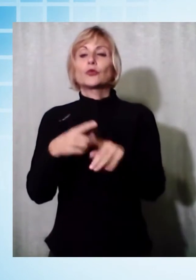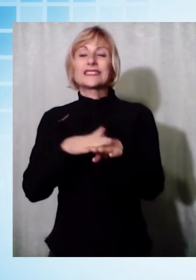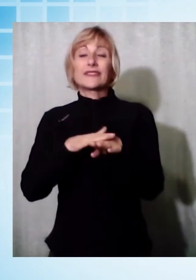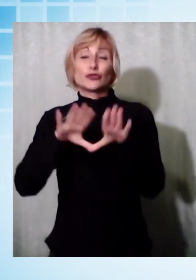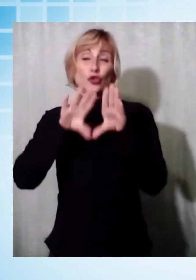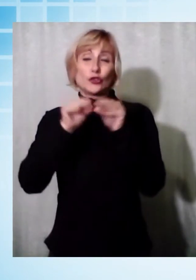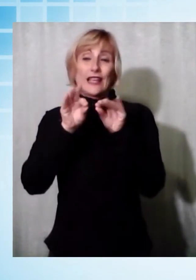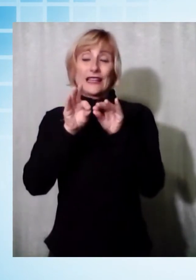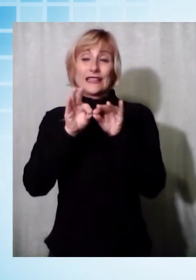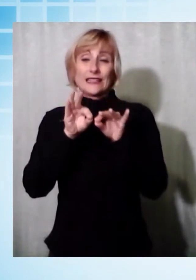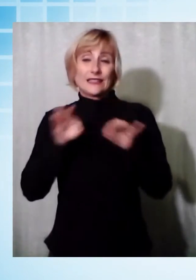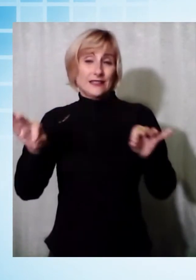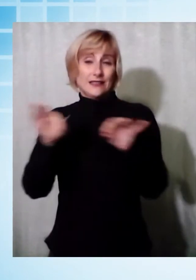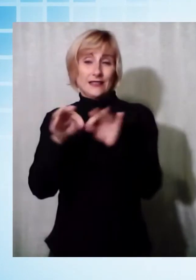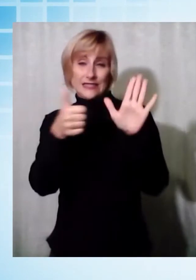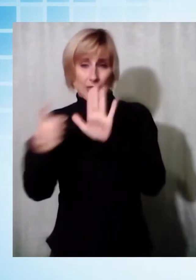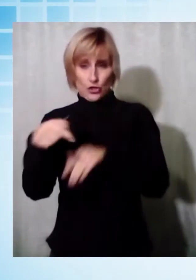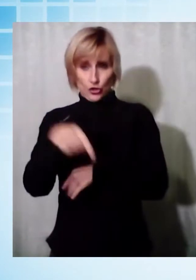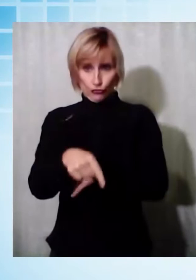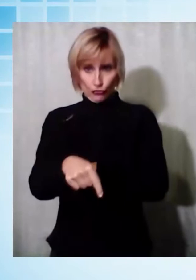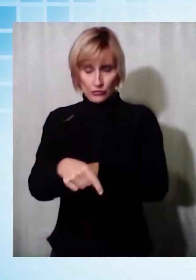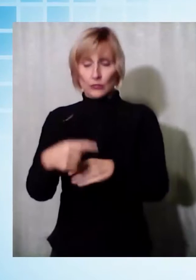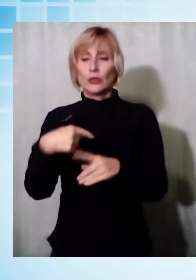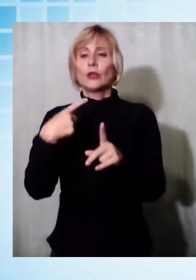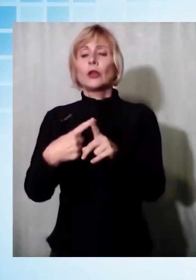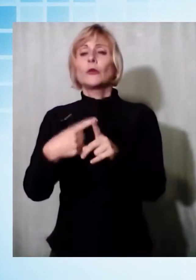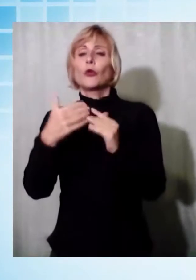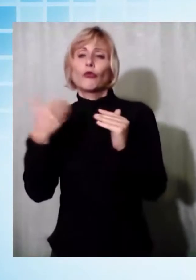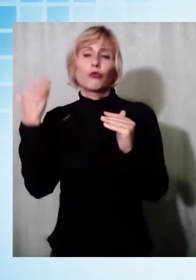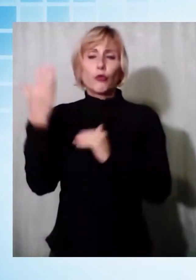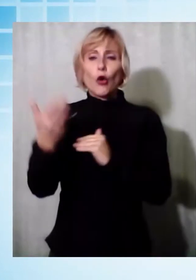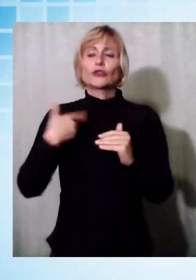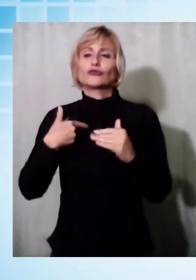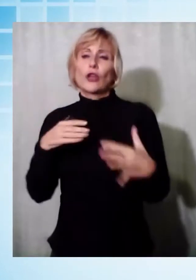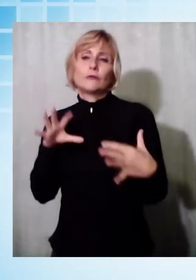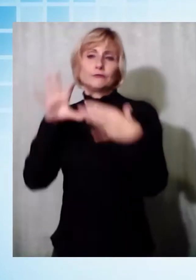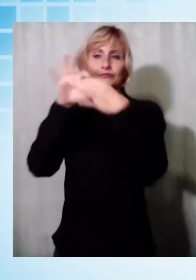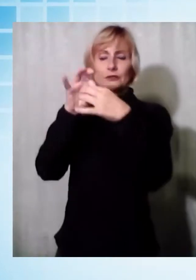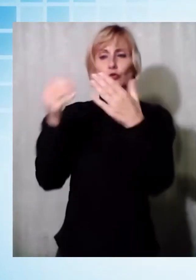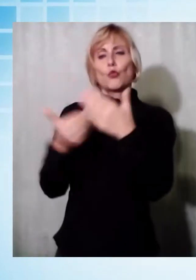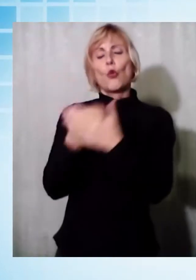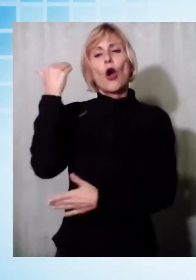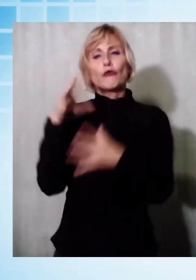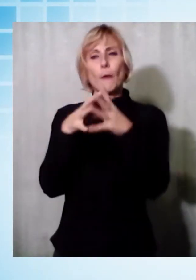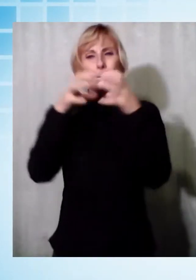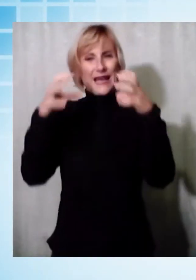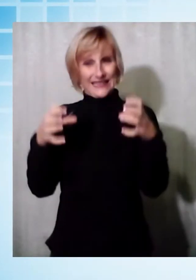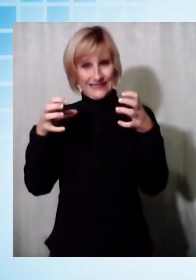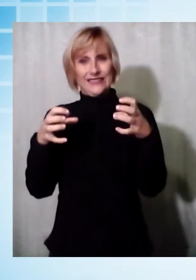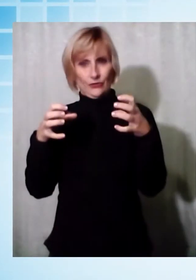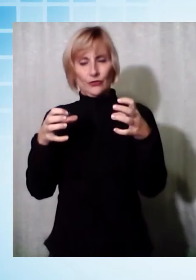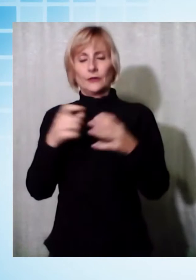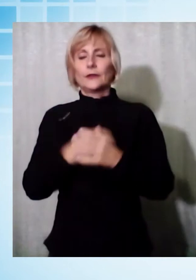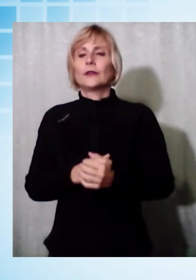adiacenti alla parte sud dell'edificio esistente che sarà collegato al nuovo padiglione mediante un corridoio in vetro. Alta